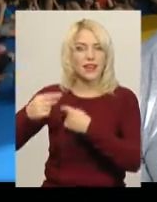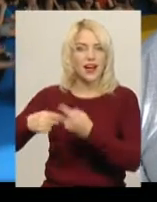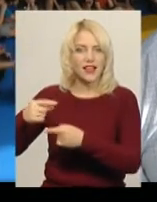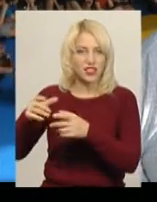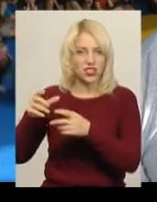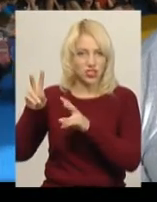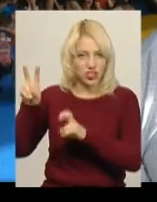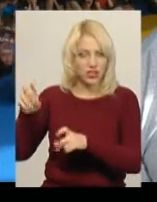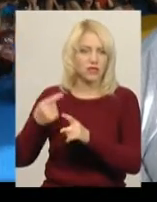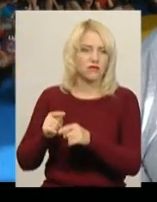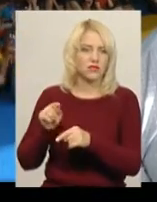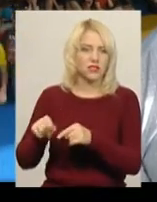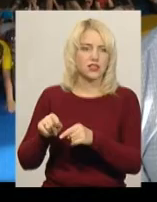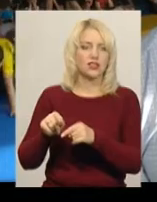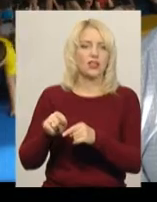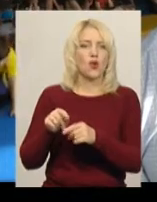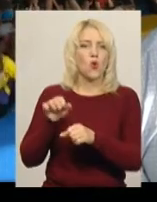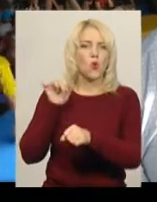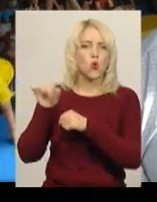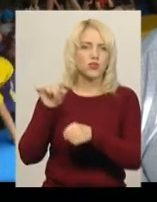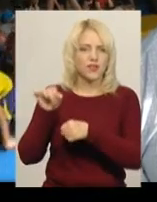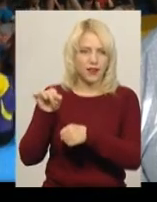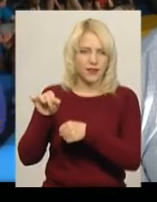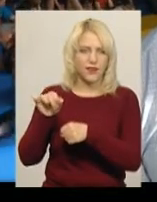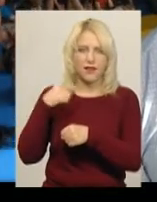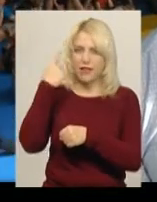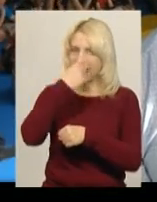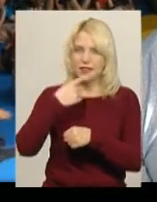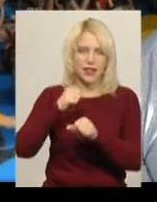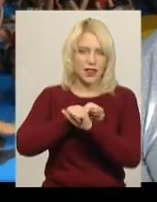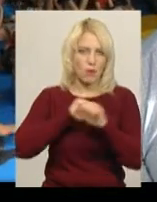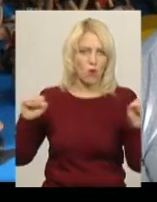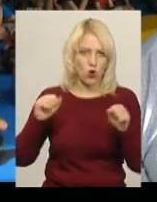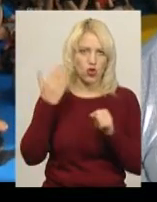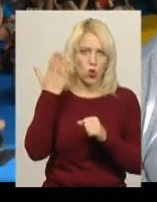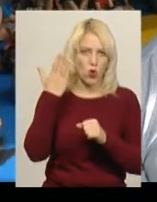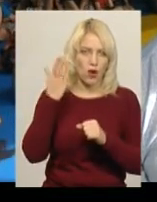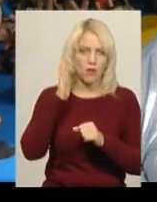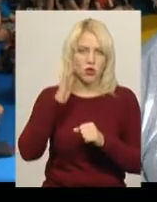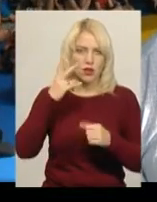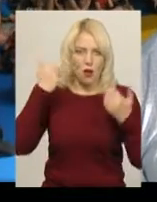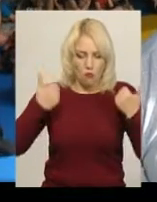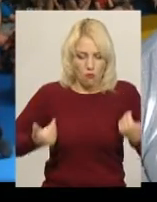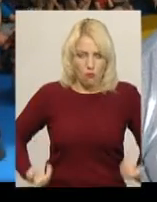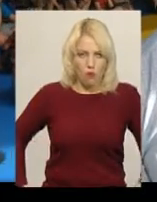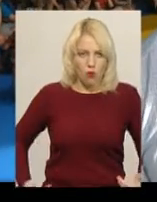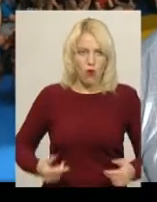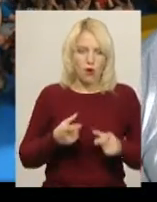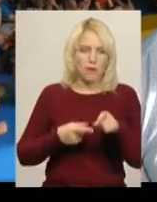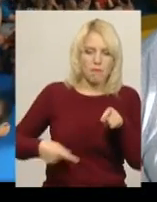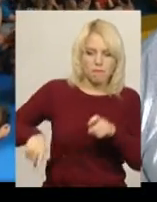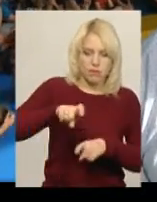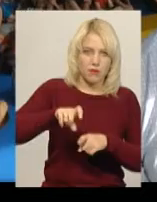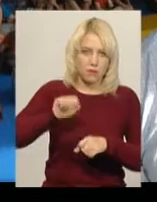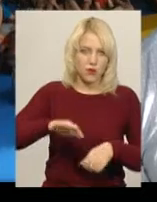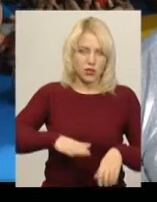схожий на мавей, але удари в лице наносити не можна руками Тільки по корпусу, ножками можна наносити ловкільки